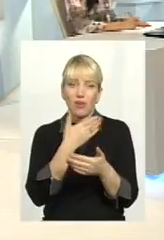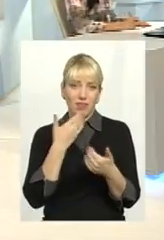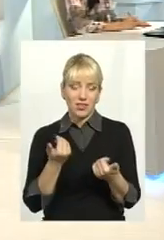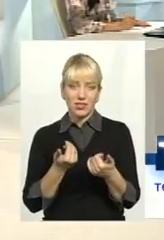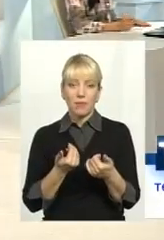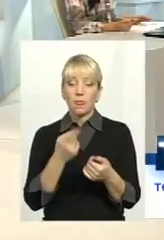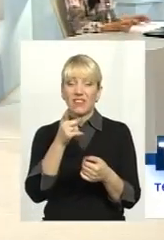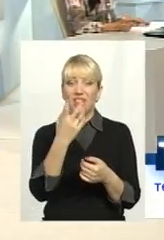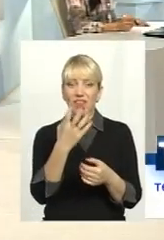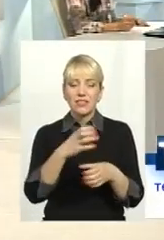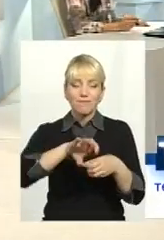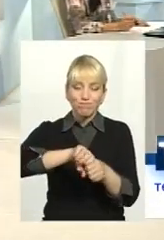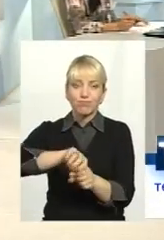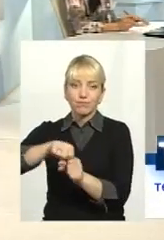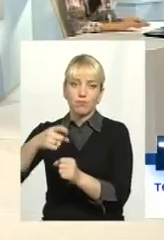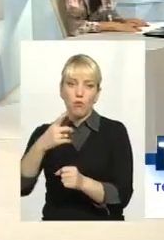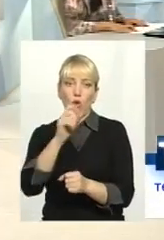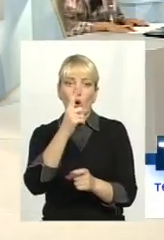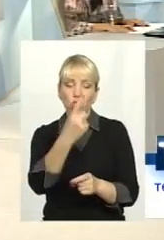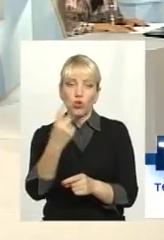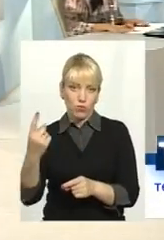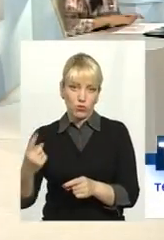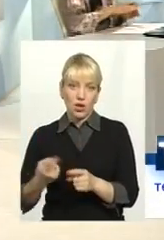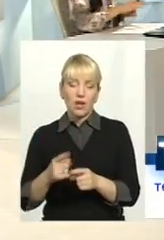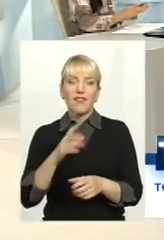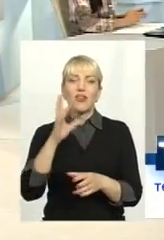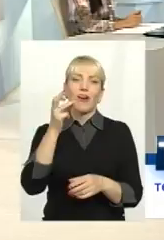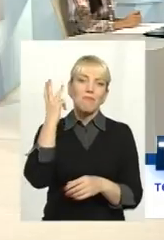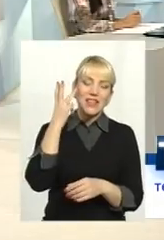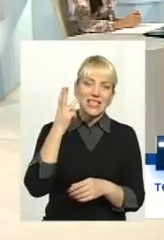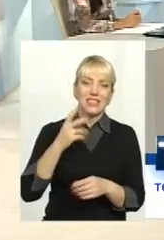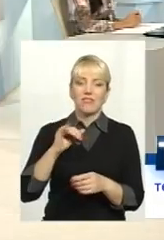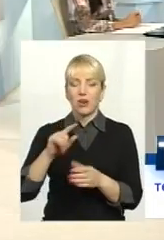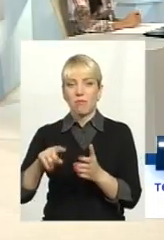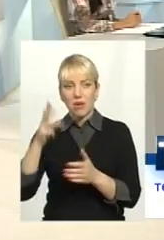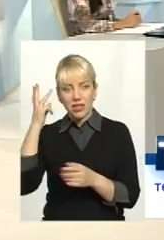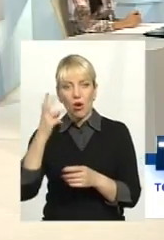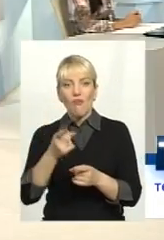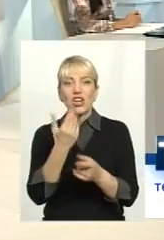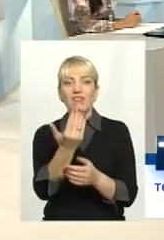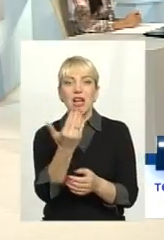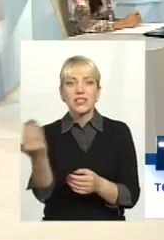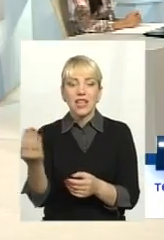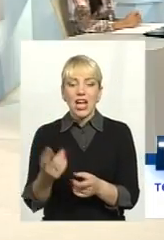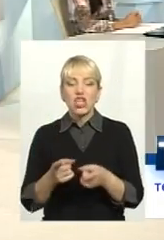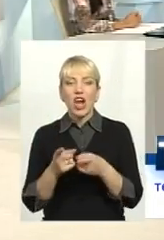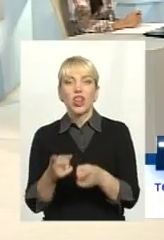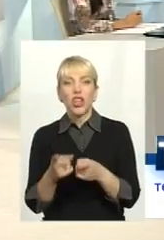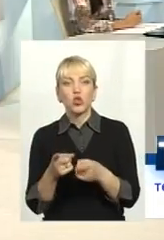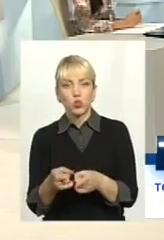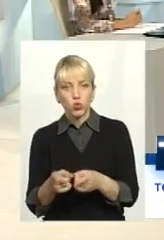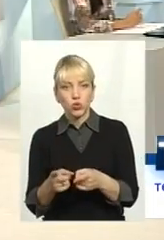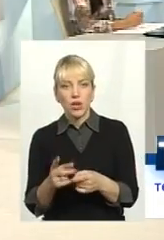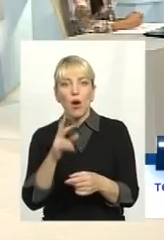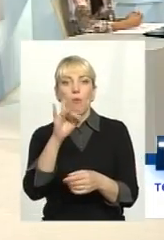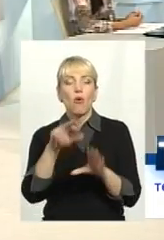поодиночці тут, що в Мінниччині, що на Вінниці, в усіх містах, вони поодиночці просто шантажують відключення. А пан